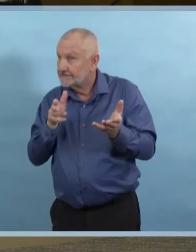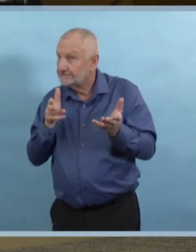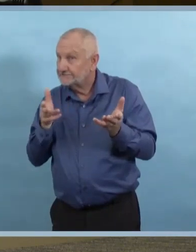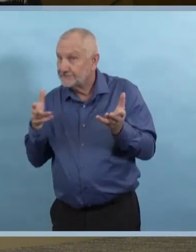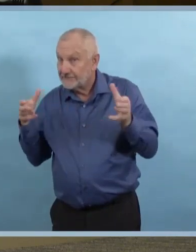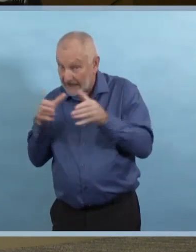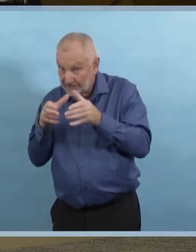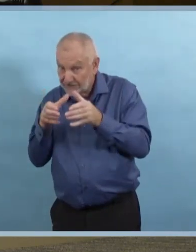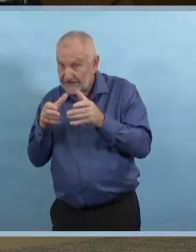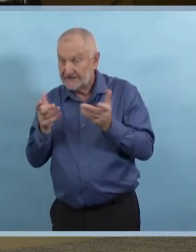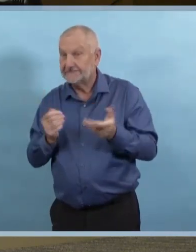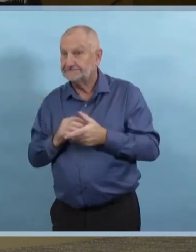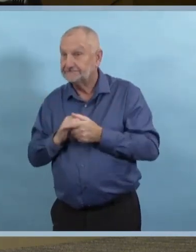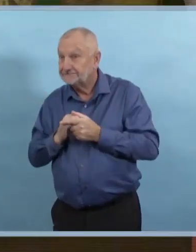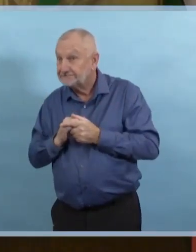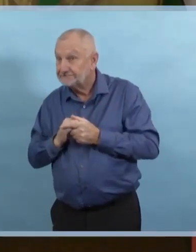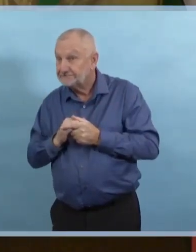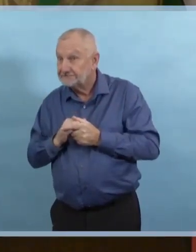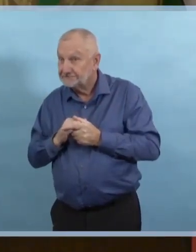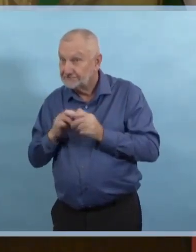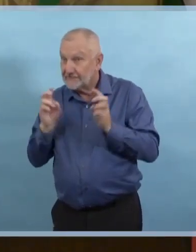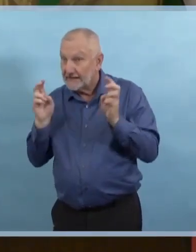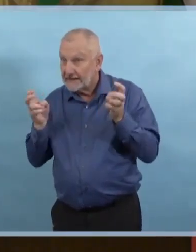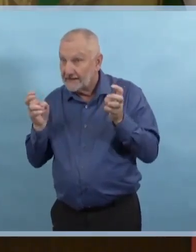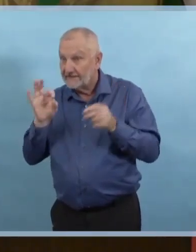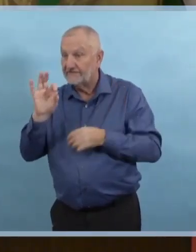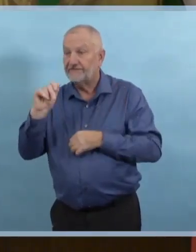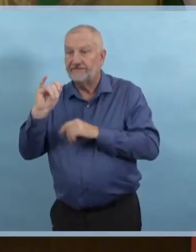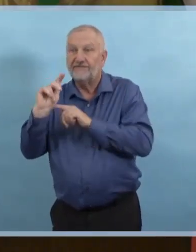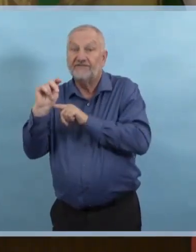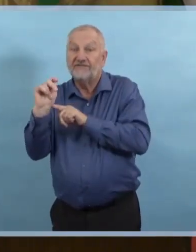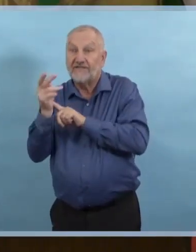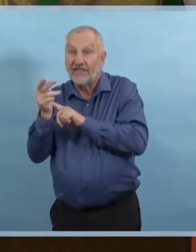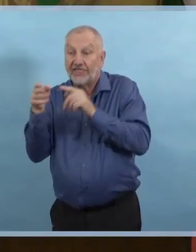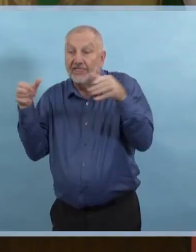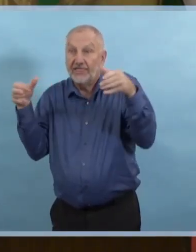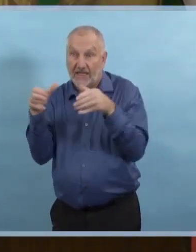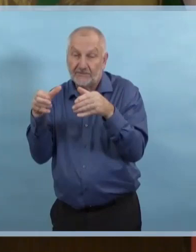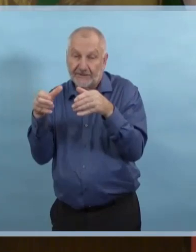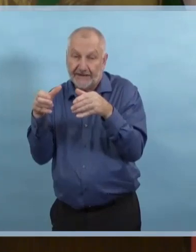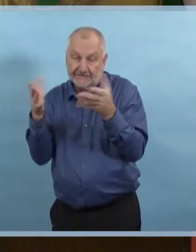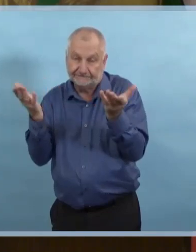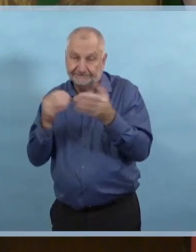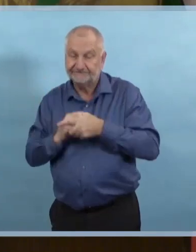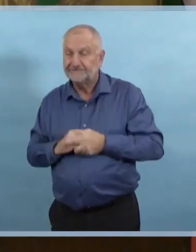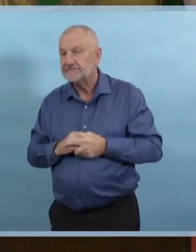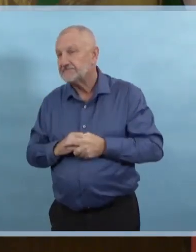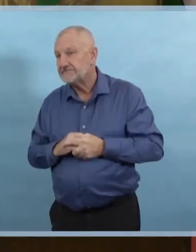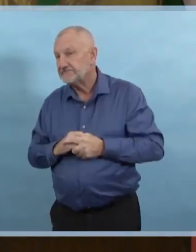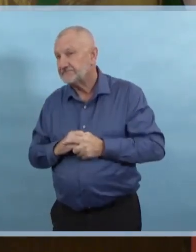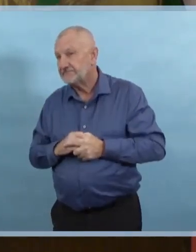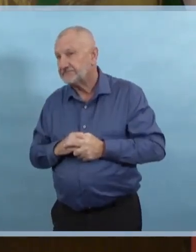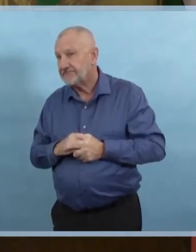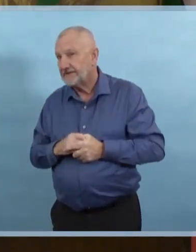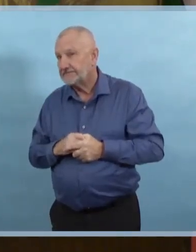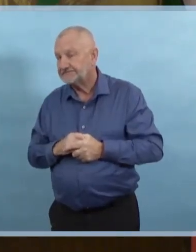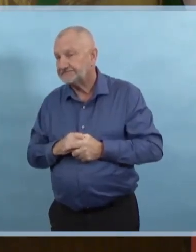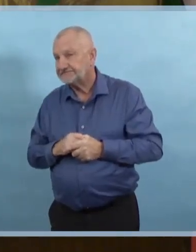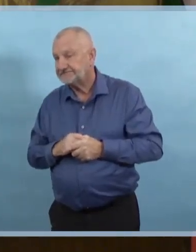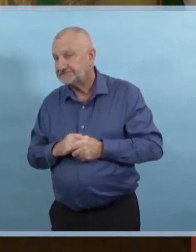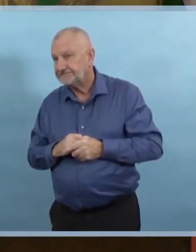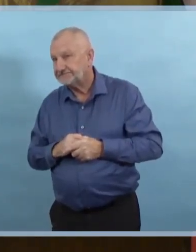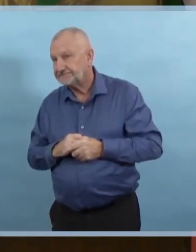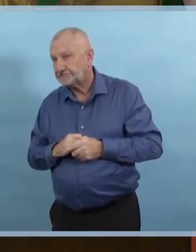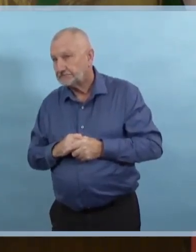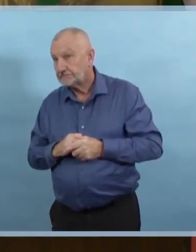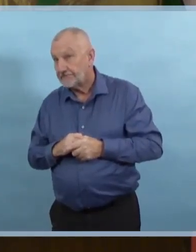des événements confessionnels? Nous avons vu de nombreux événements d'acquisition à des rassemblements confessionnels. Ce n'est pas le fait qu'il s'agit